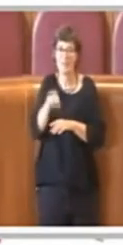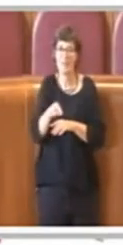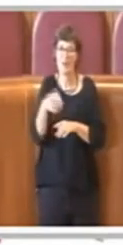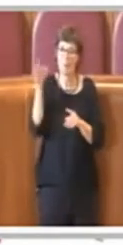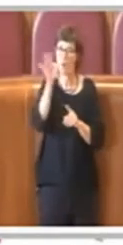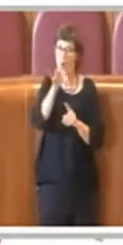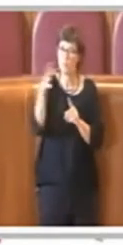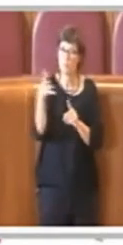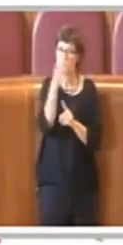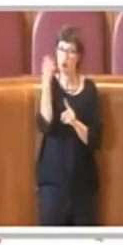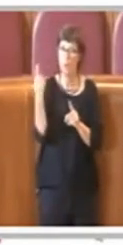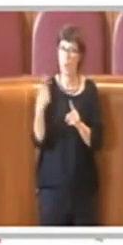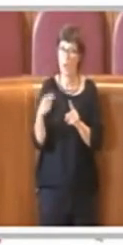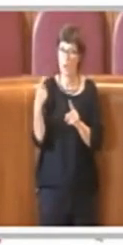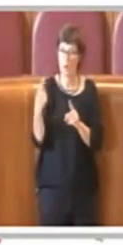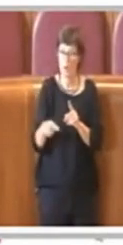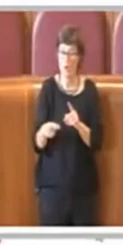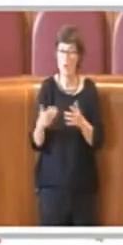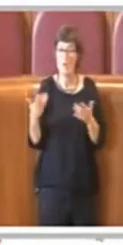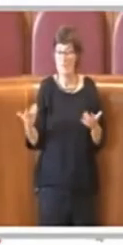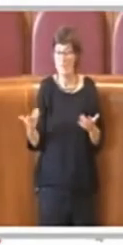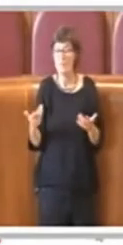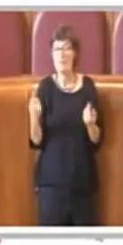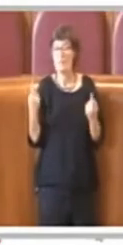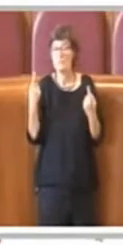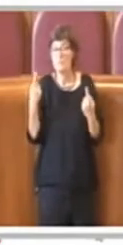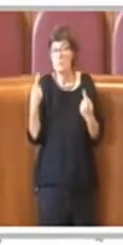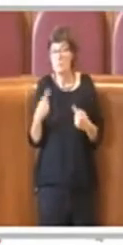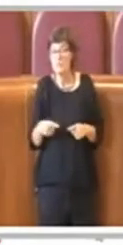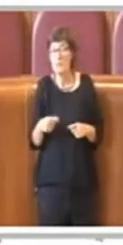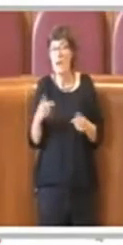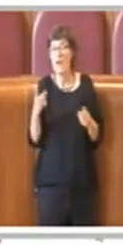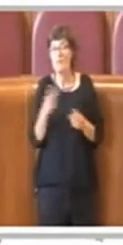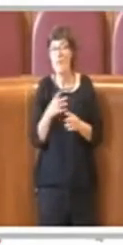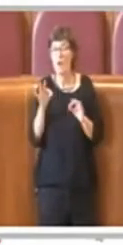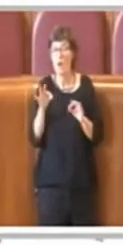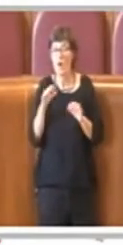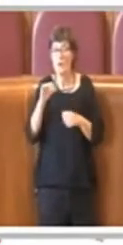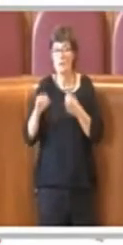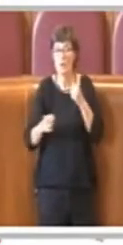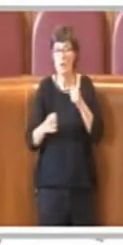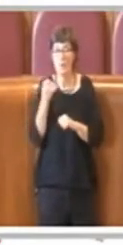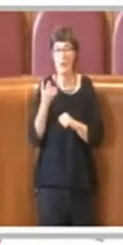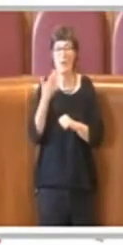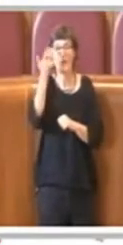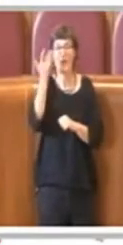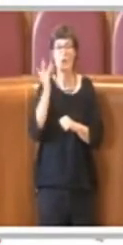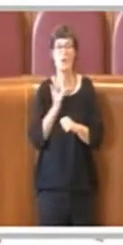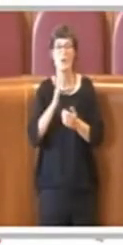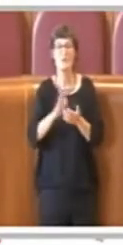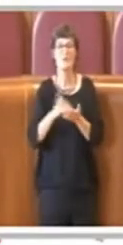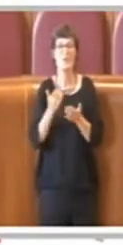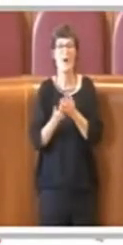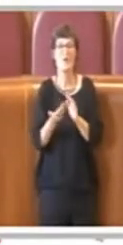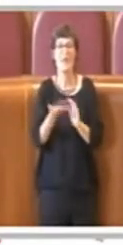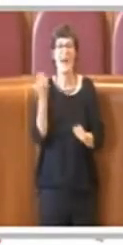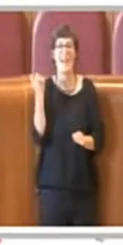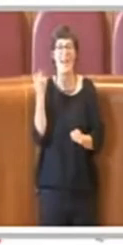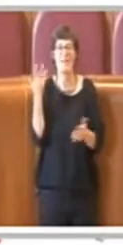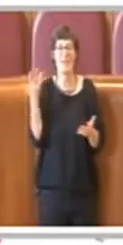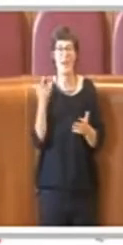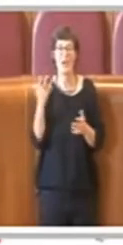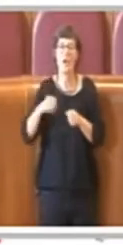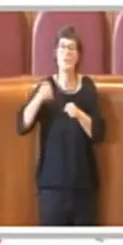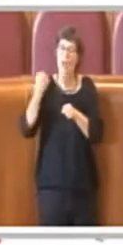è chiaro che ciò che realmente si rischia di sminuire è l'ideale, il fine ultimo del lavoro e il sacrificio di chi, con mille